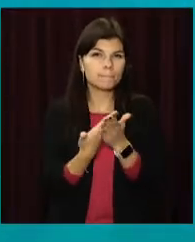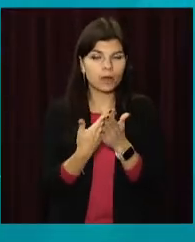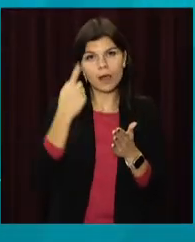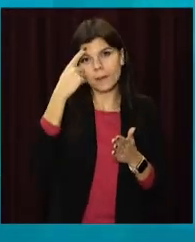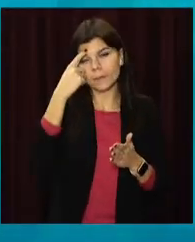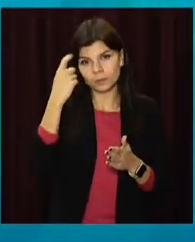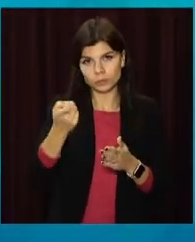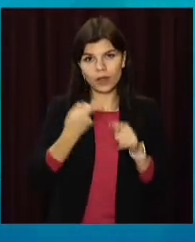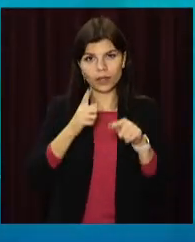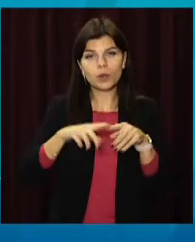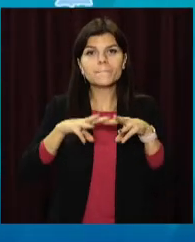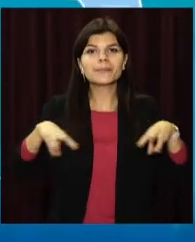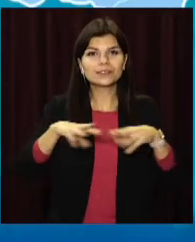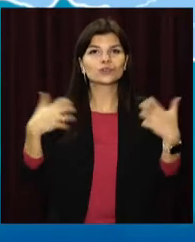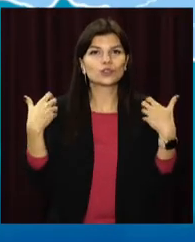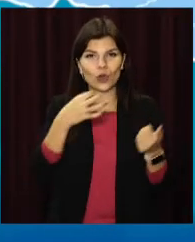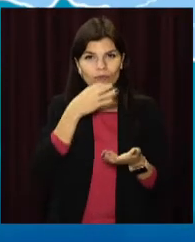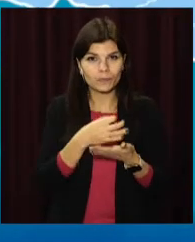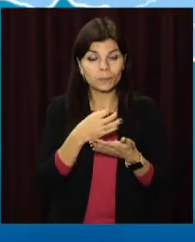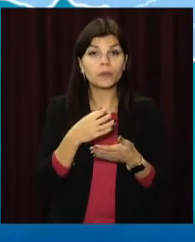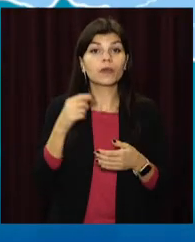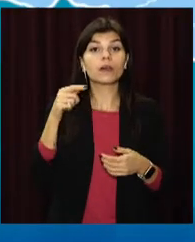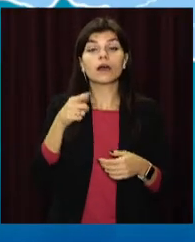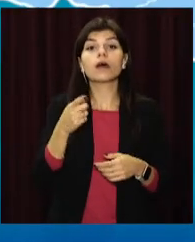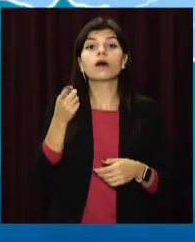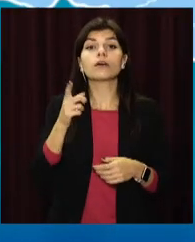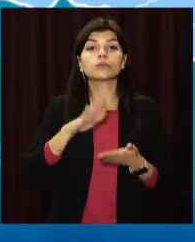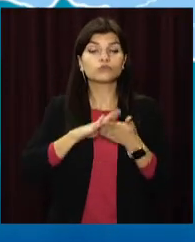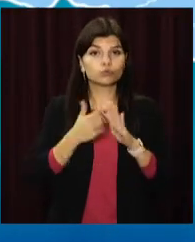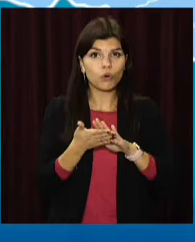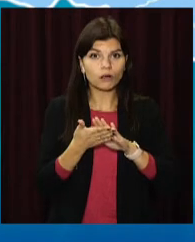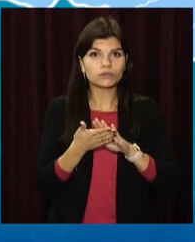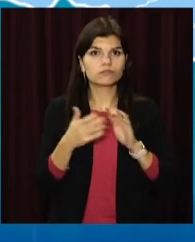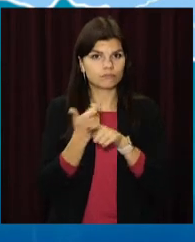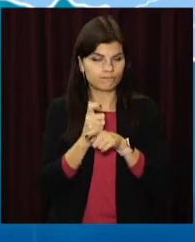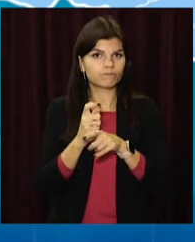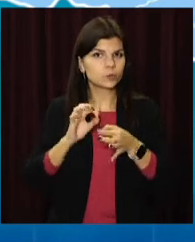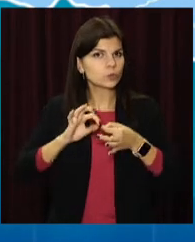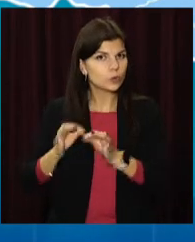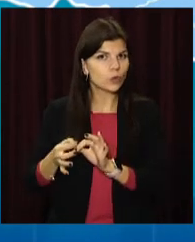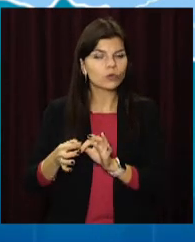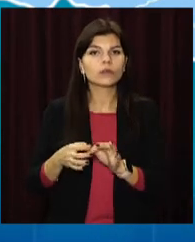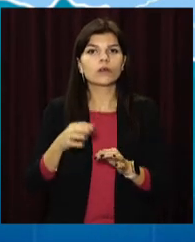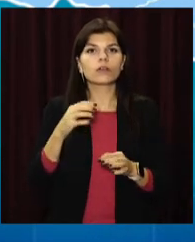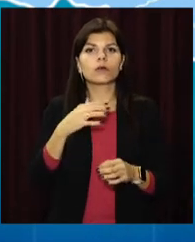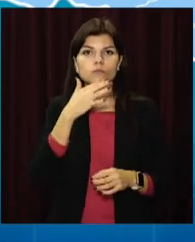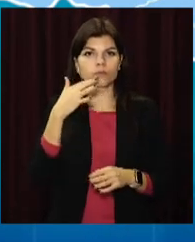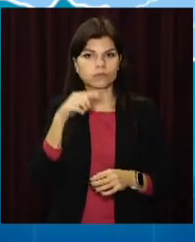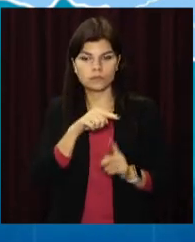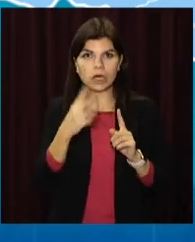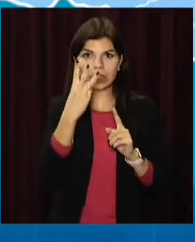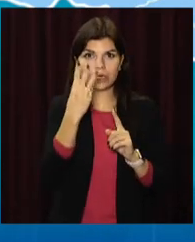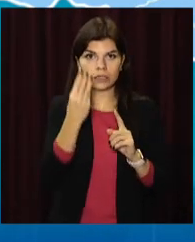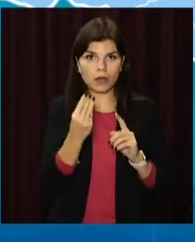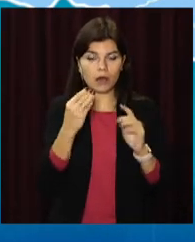обласному департаменті охорони здоров'я. Ситуація залишається напруженою, проте основні показники під небезпеки три дні не